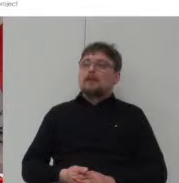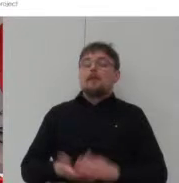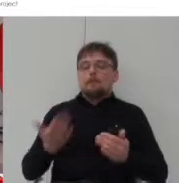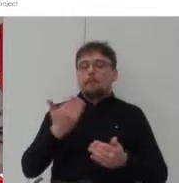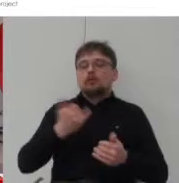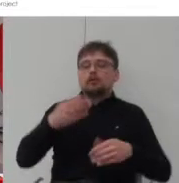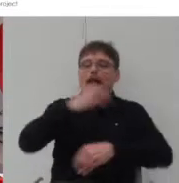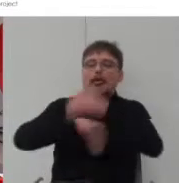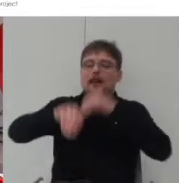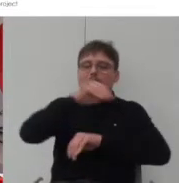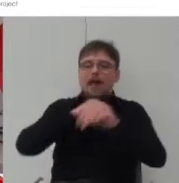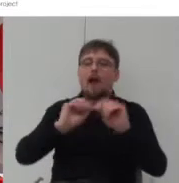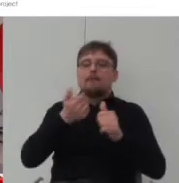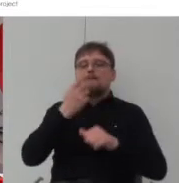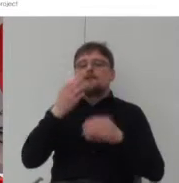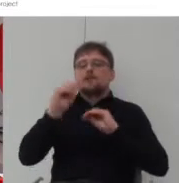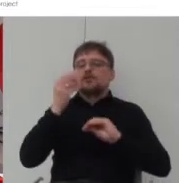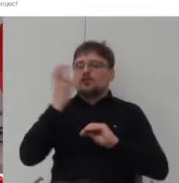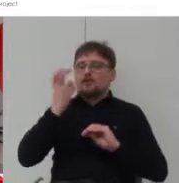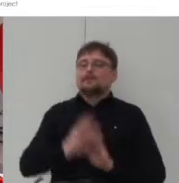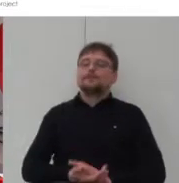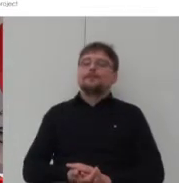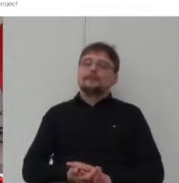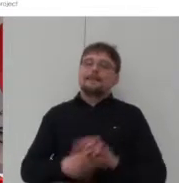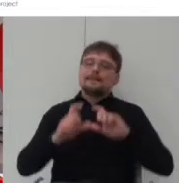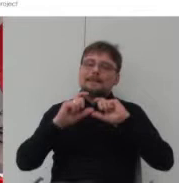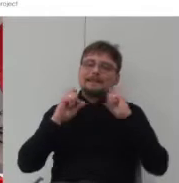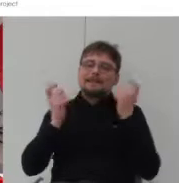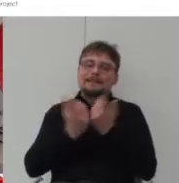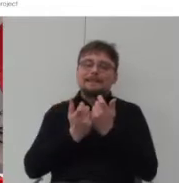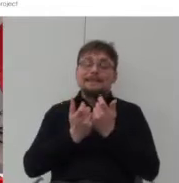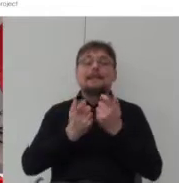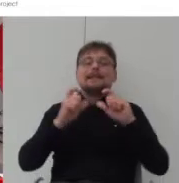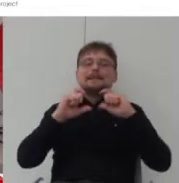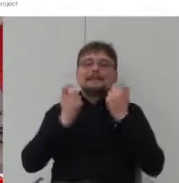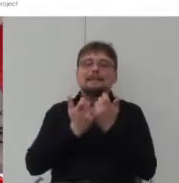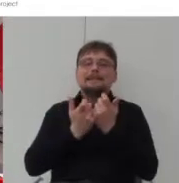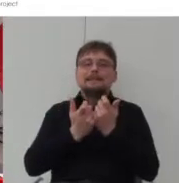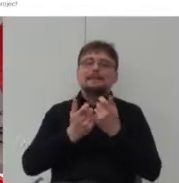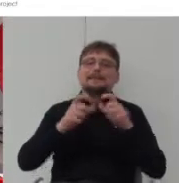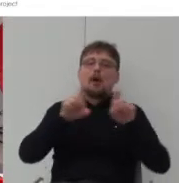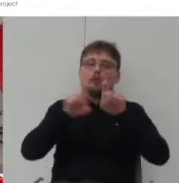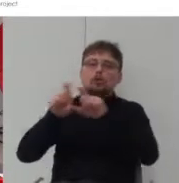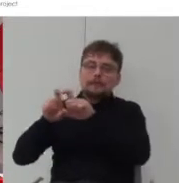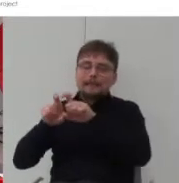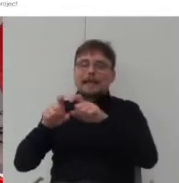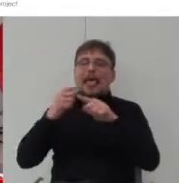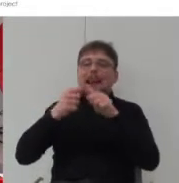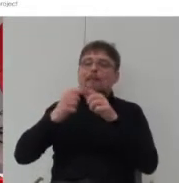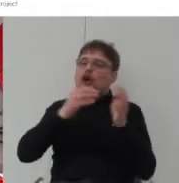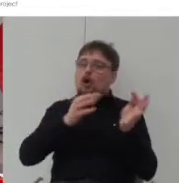krajobraz Wszystko cała budowa jest prefabrykowana w fabryce a jedynie na miejscu wykonywane są